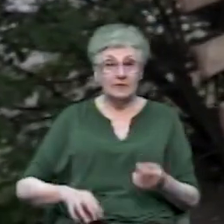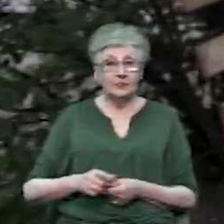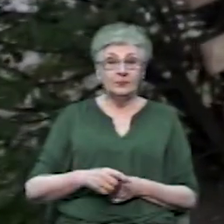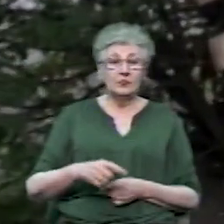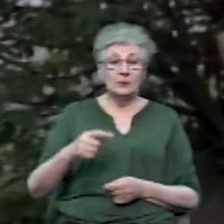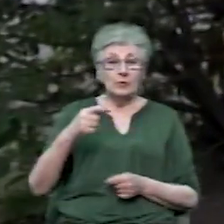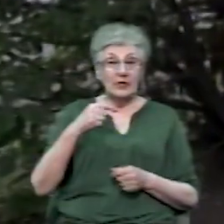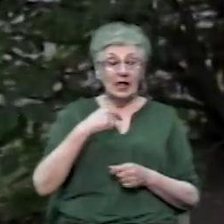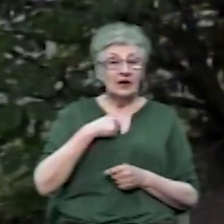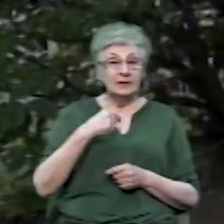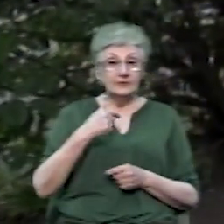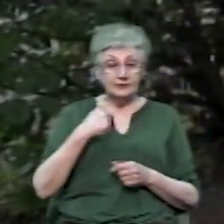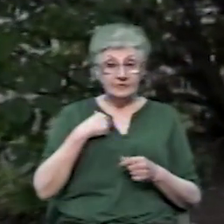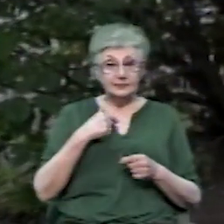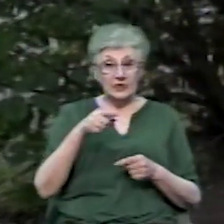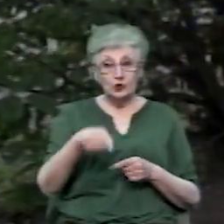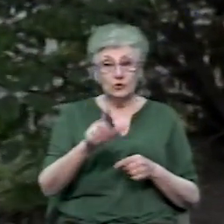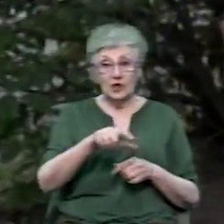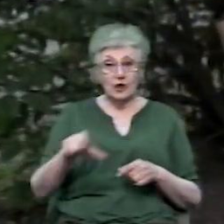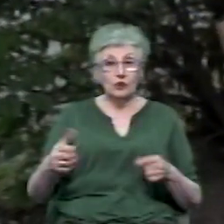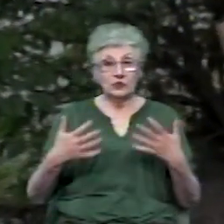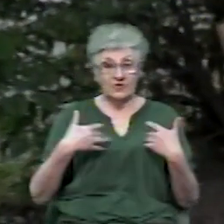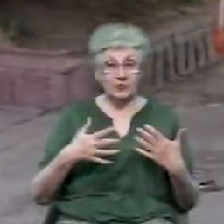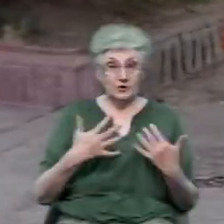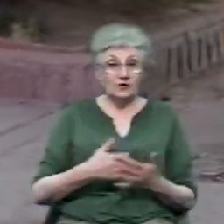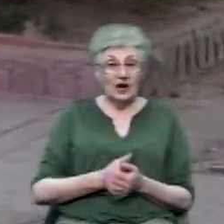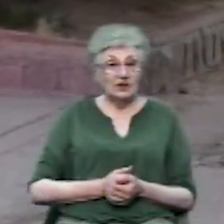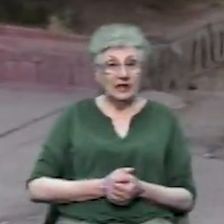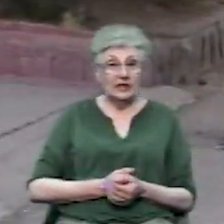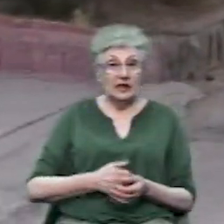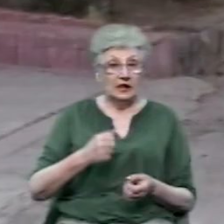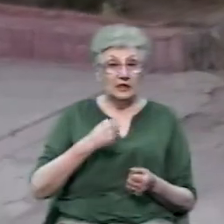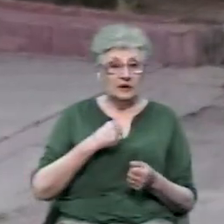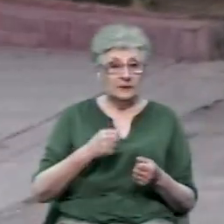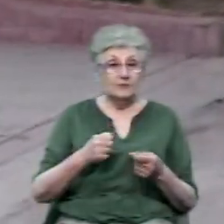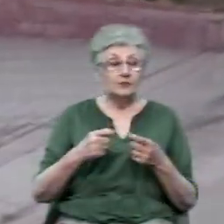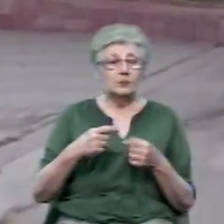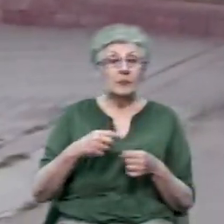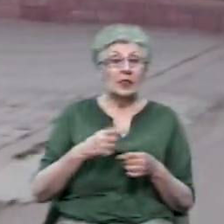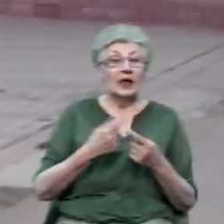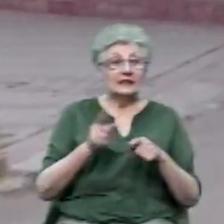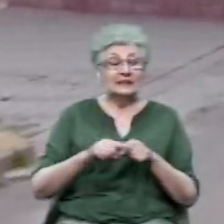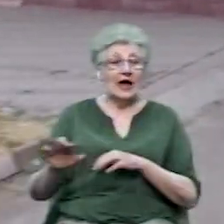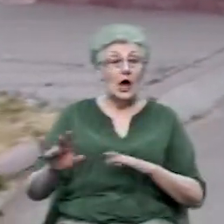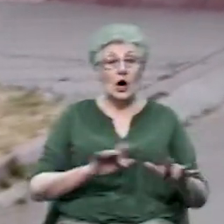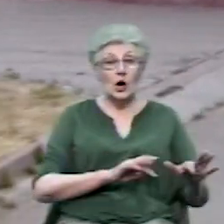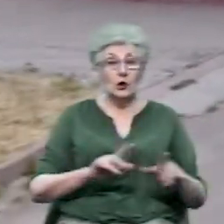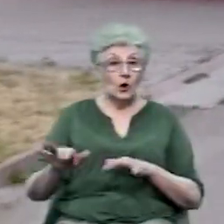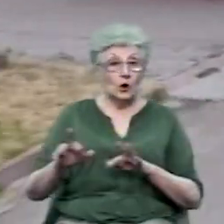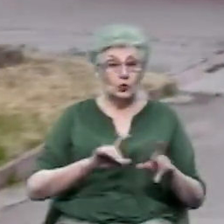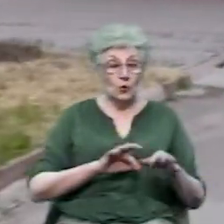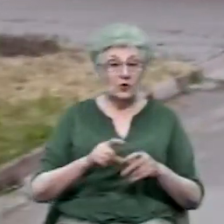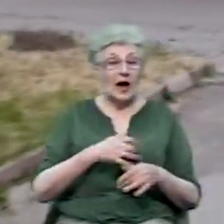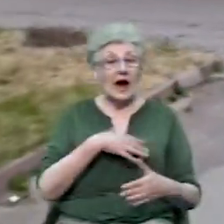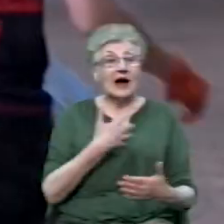посиділи, трошечки люди відпочили. Буває. Плогінг – це всесвітній рух серед екоактивістів,